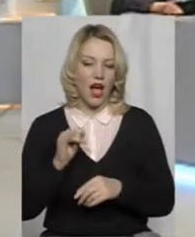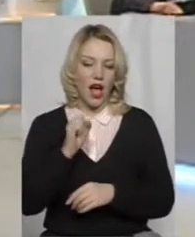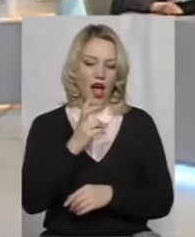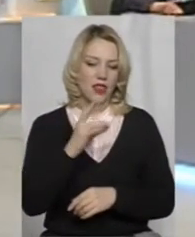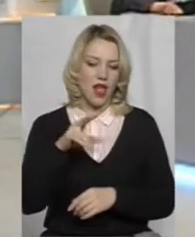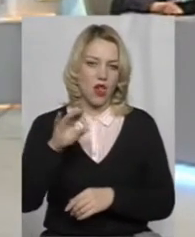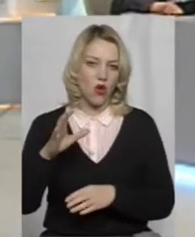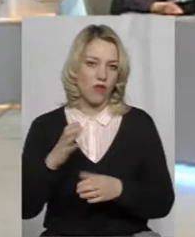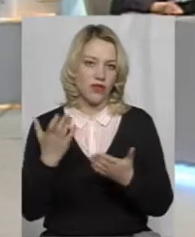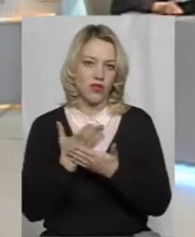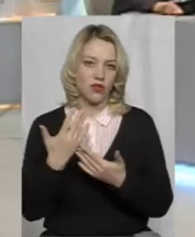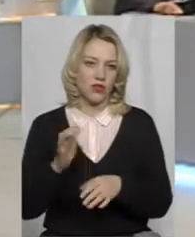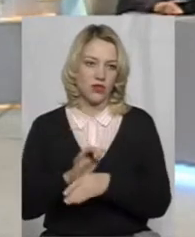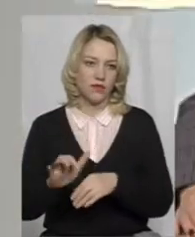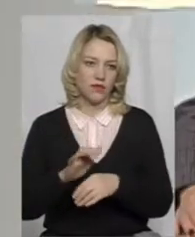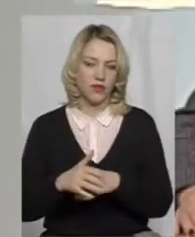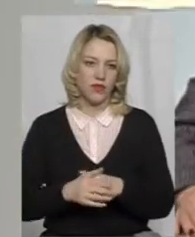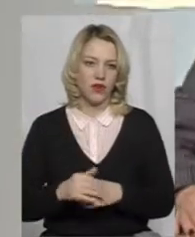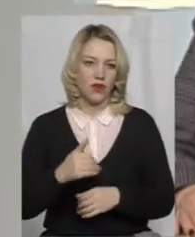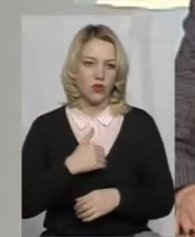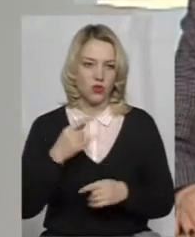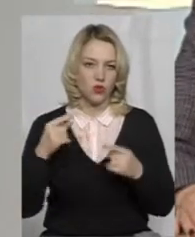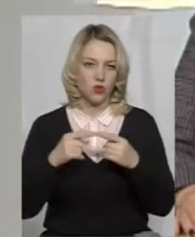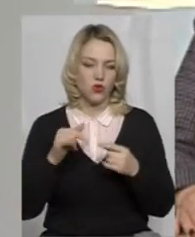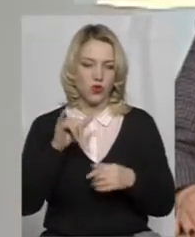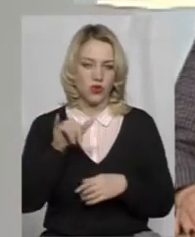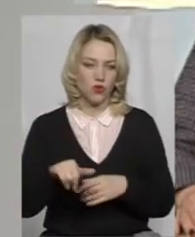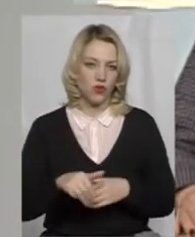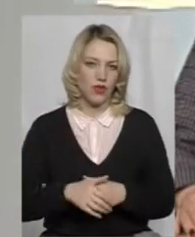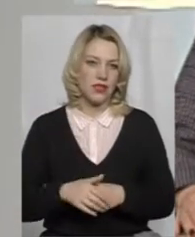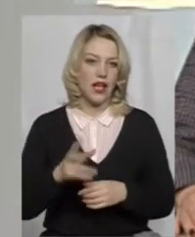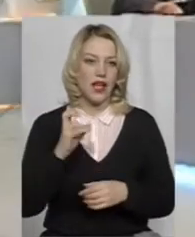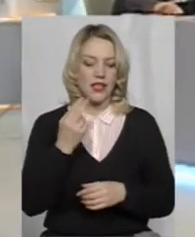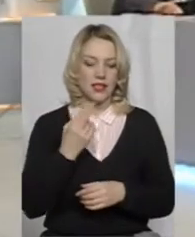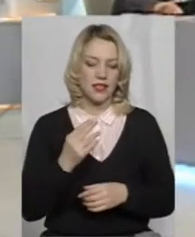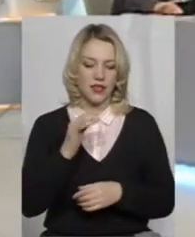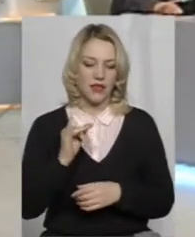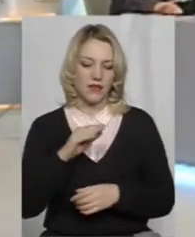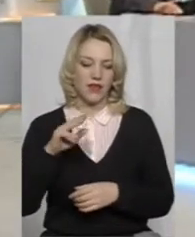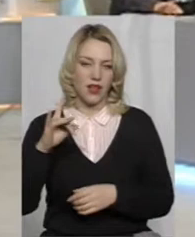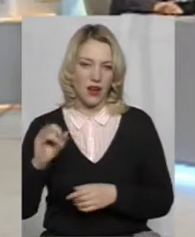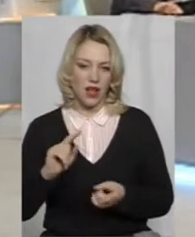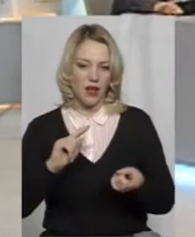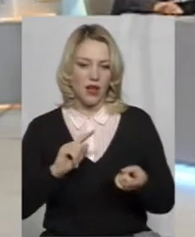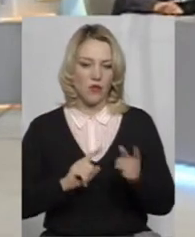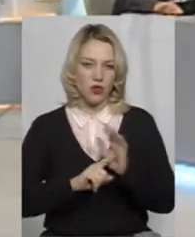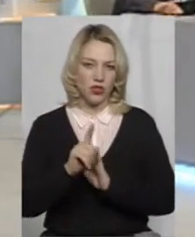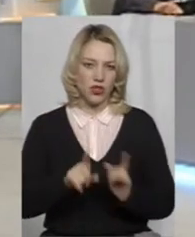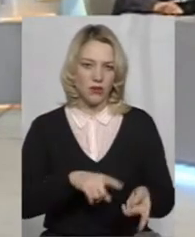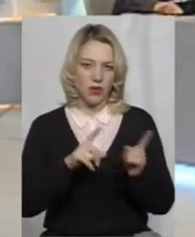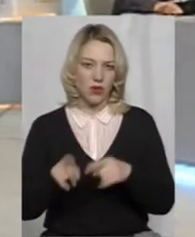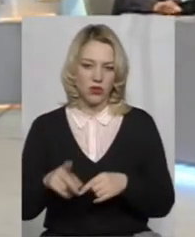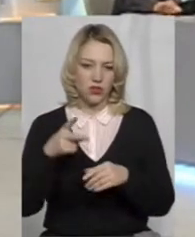перестали постачатися. Хочу уточнити, на цифровий формат почали переходити в 2008